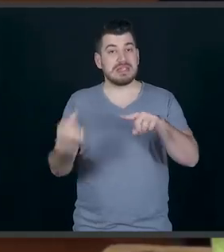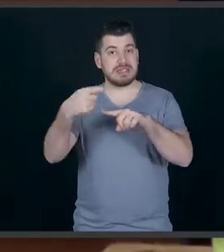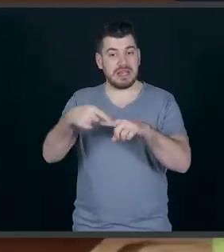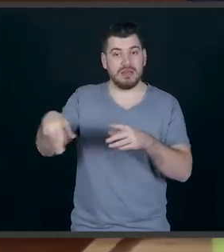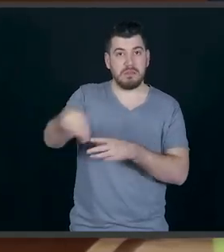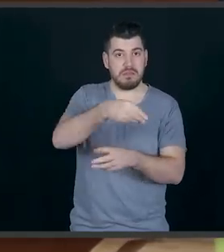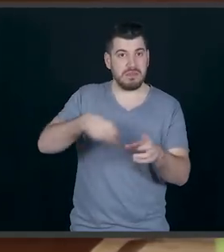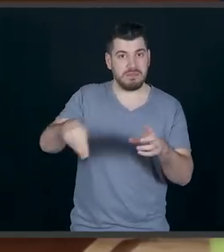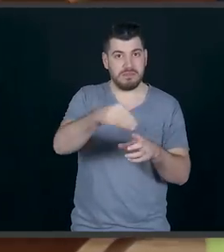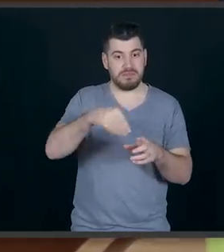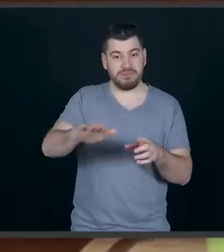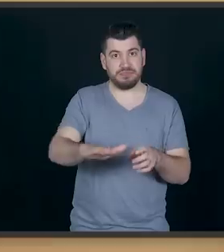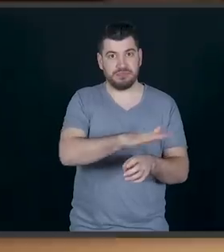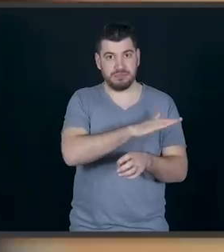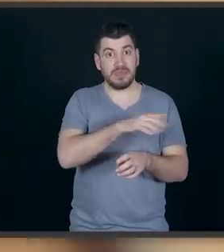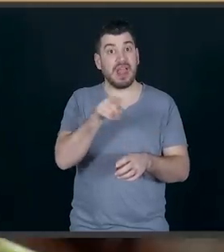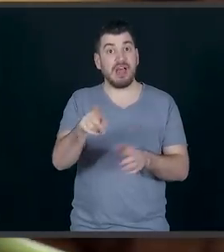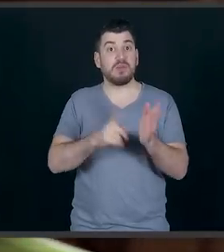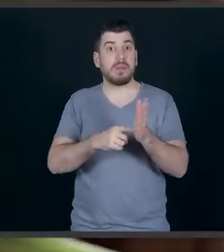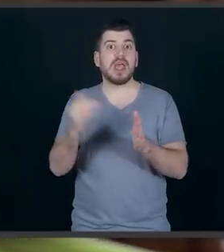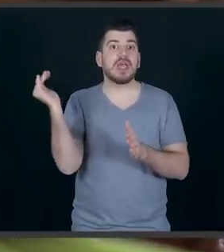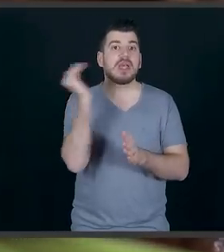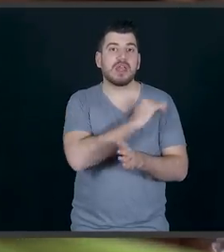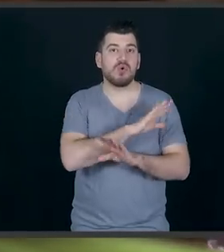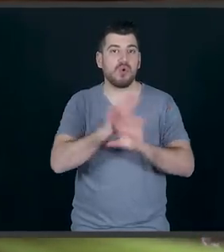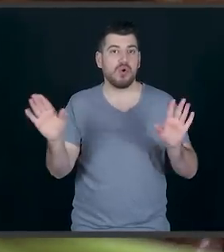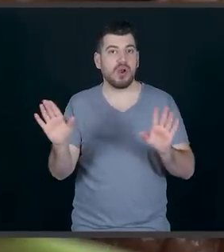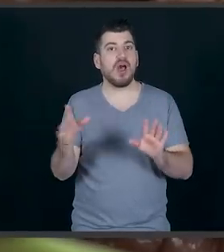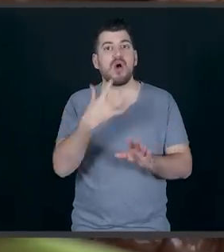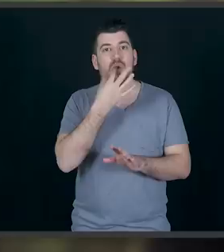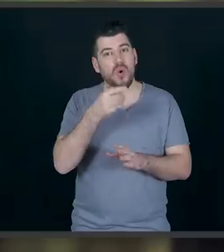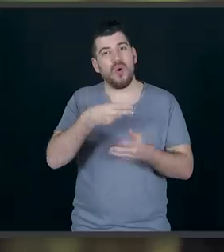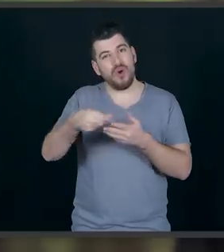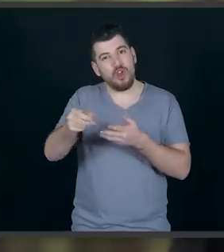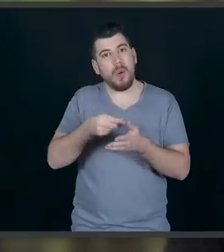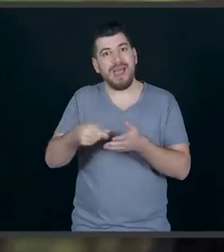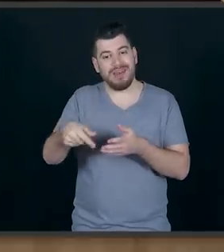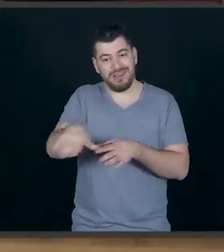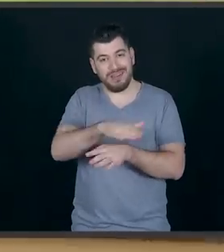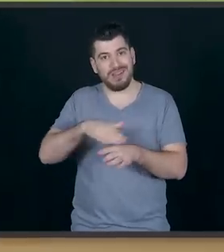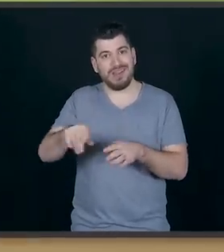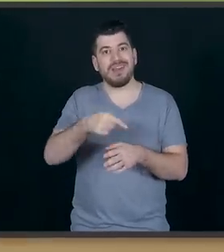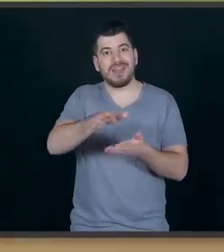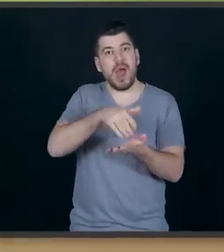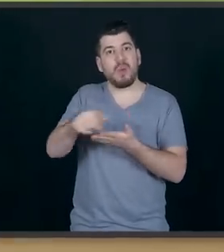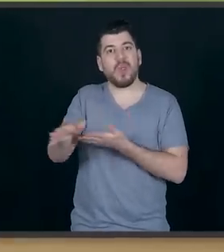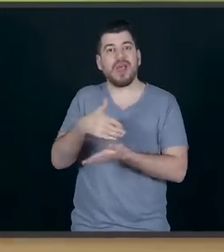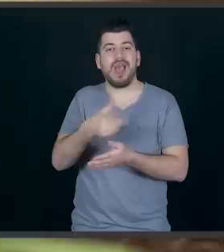θα ρίξουμε μέσα τη γέμιση. Αυτό πρέπει να το κάνετε πολύ γρήγορα όσο ακόμα είναι ρευστή για να μπορέσετε να το απλώσετε καλύτερα.